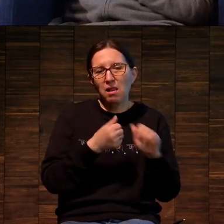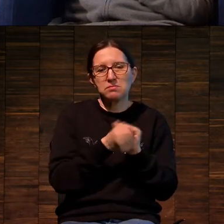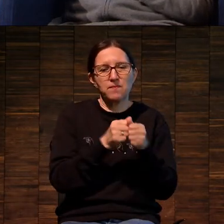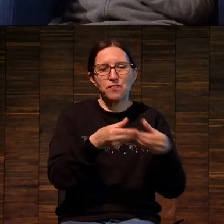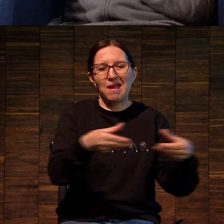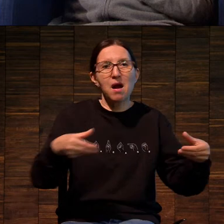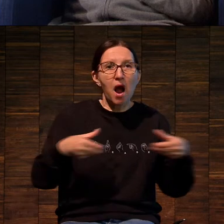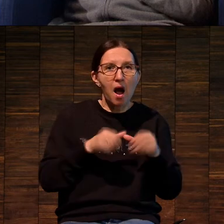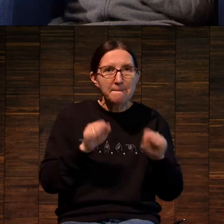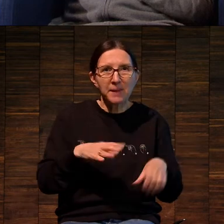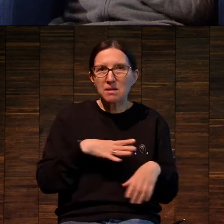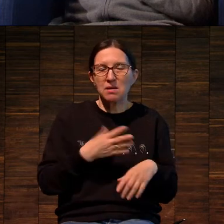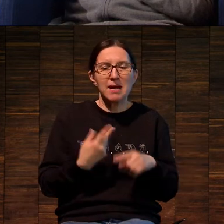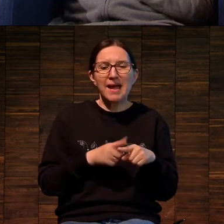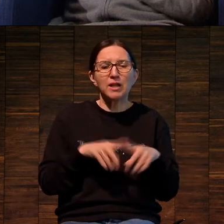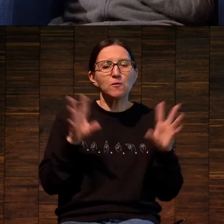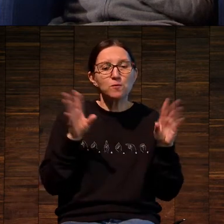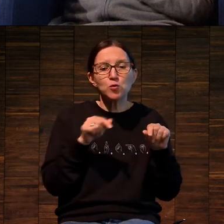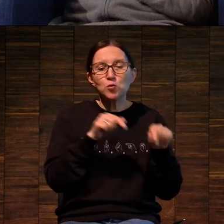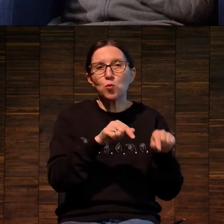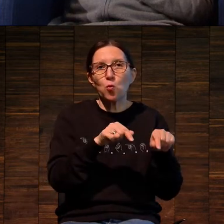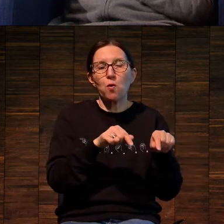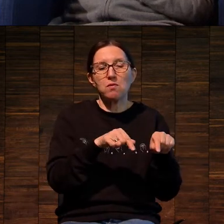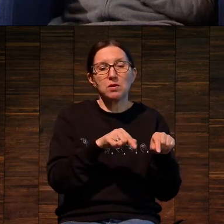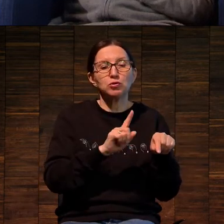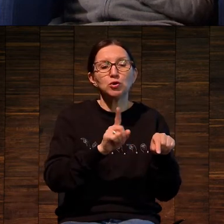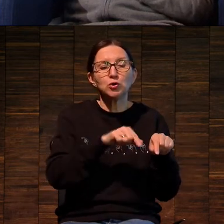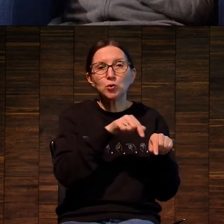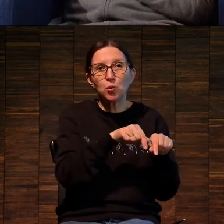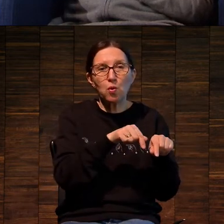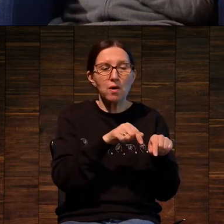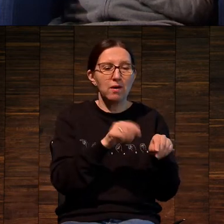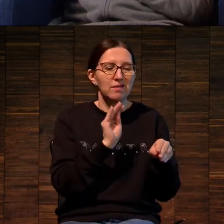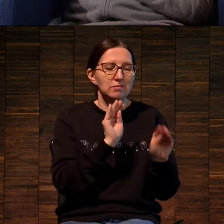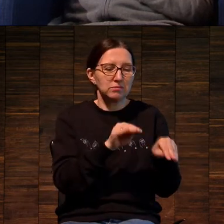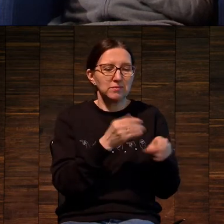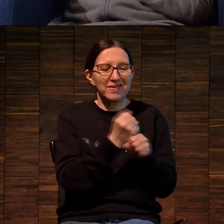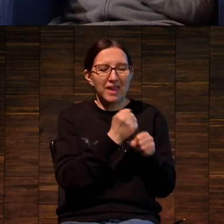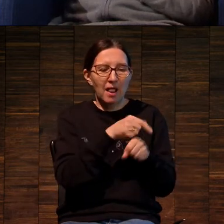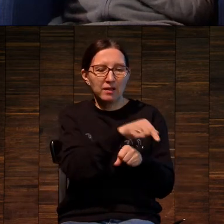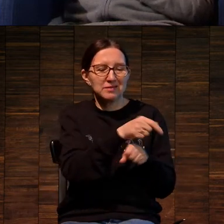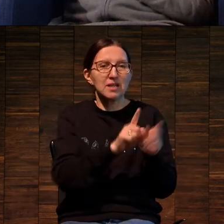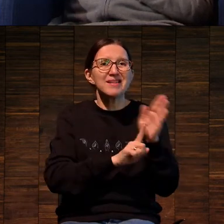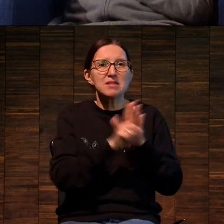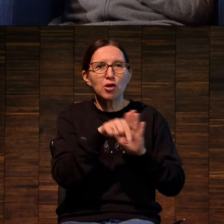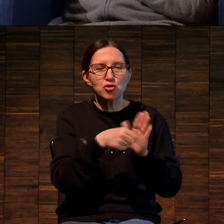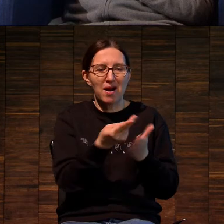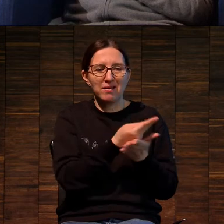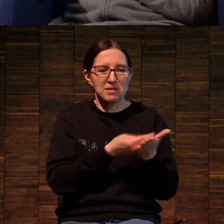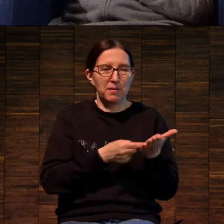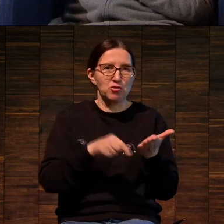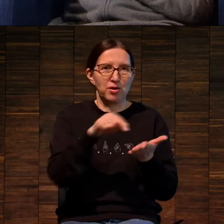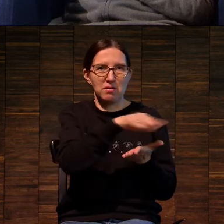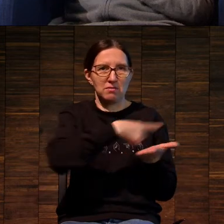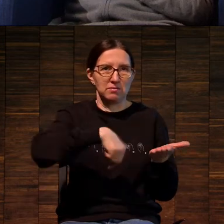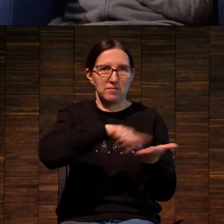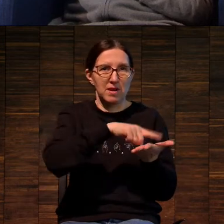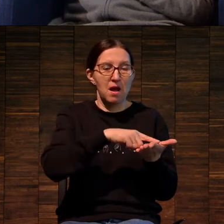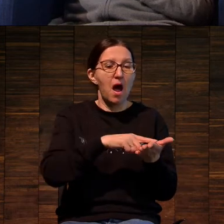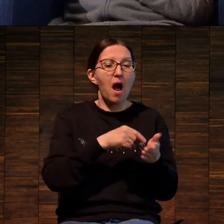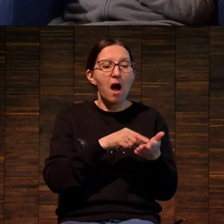камня. То есть это то, на что наносится изначальное изображение.